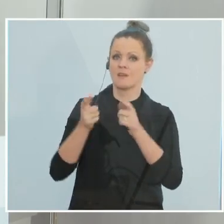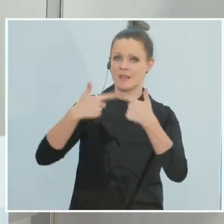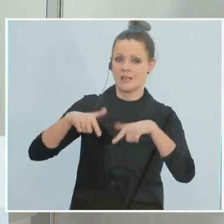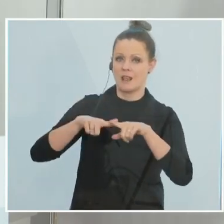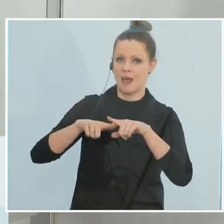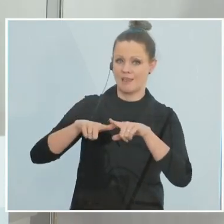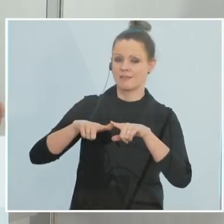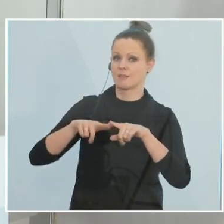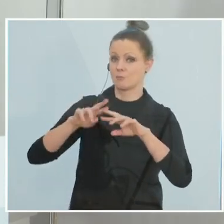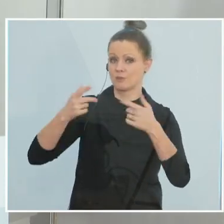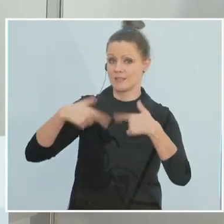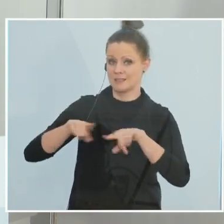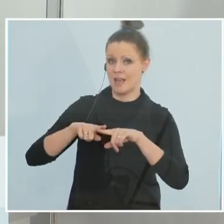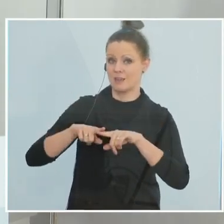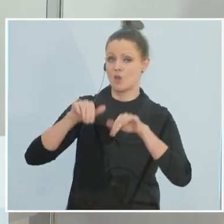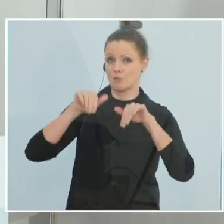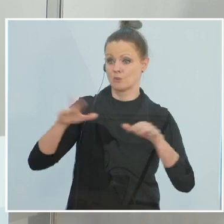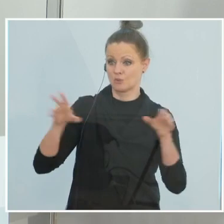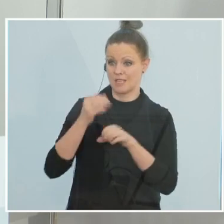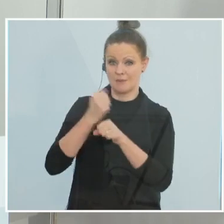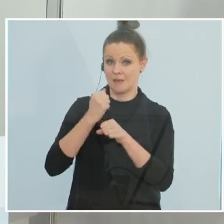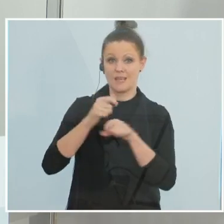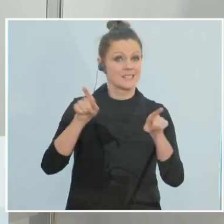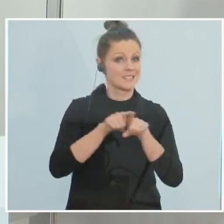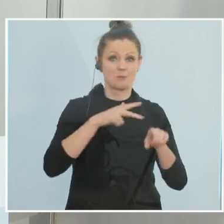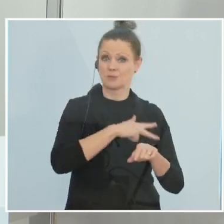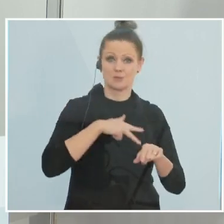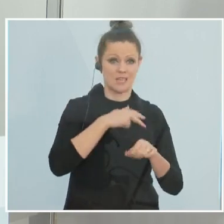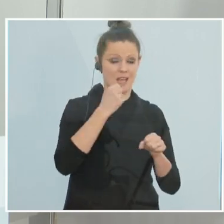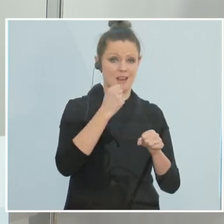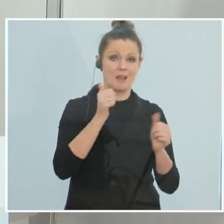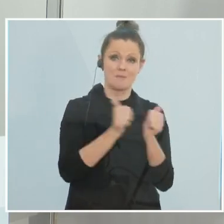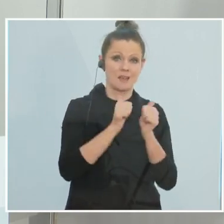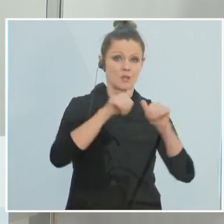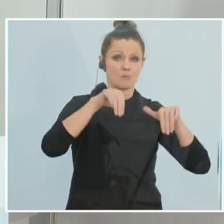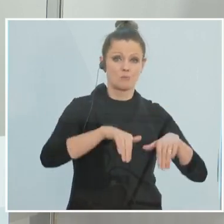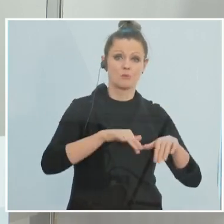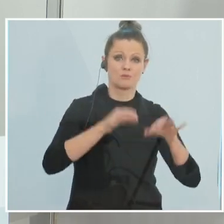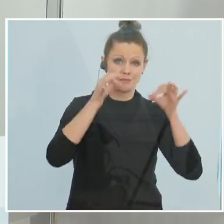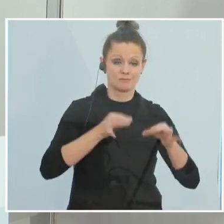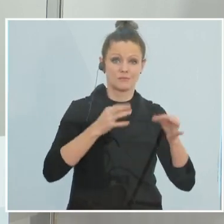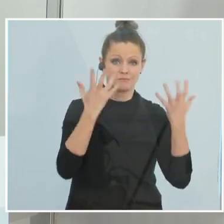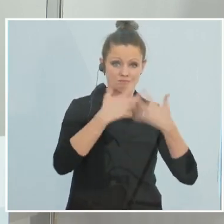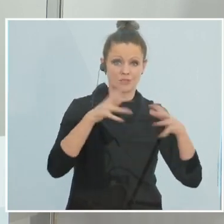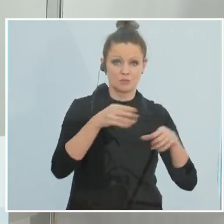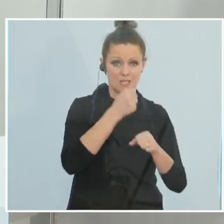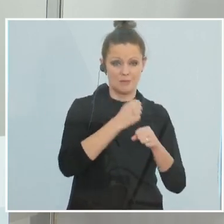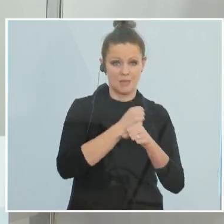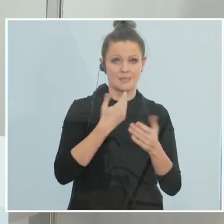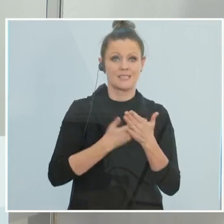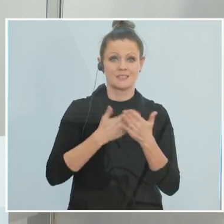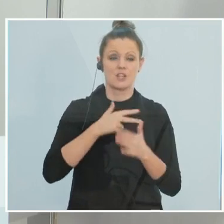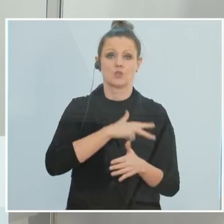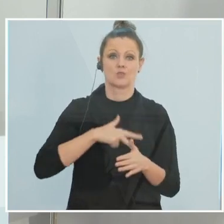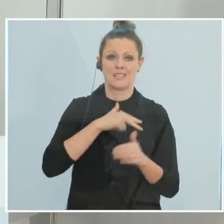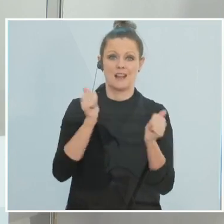eine Linie finden müssen, müssen wir das auch mit den Sozialpartnern tun. Und es ist hier von Sozialpartnerseite zu Recht